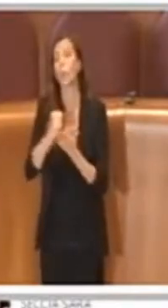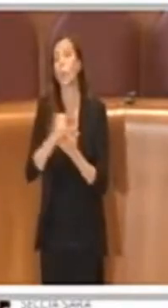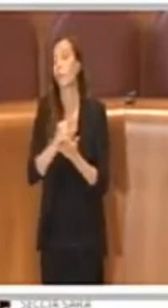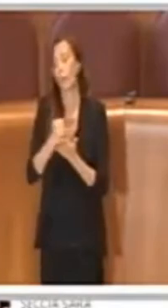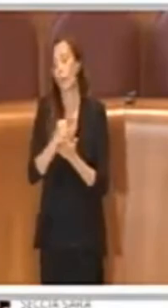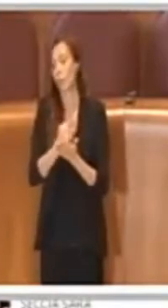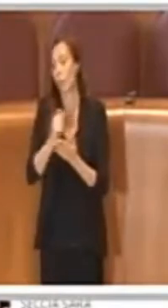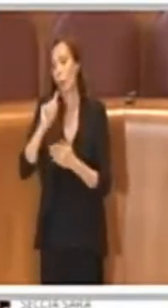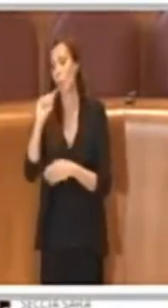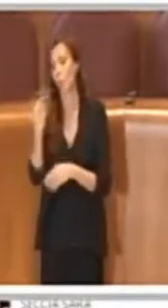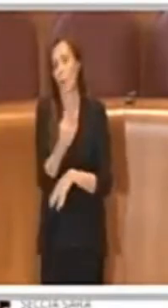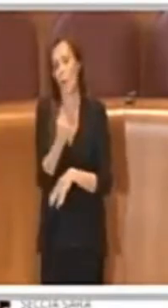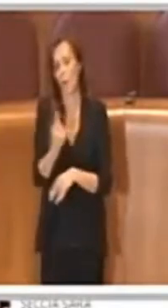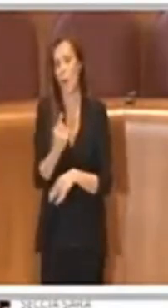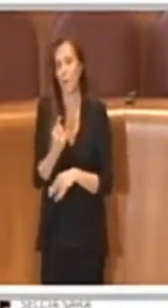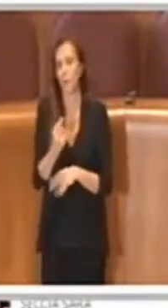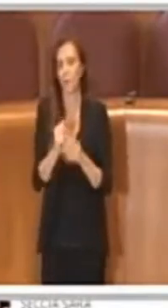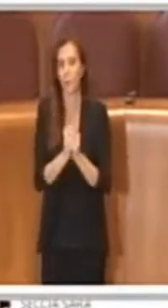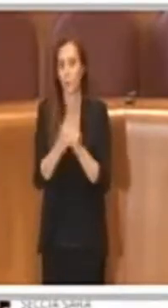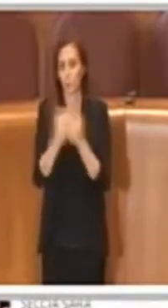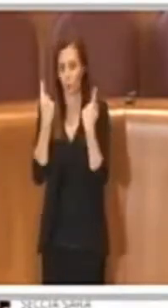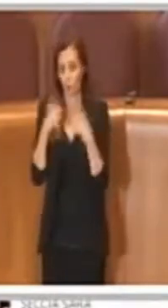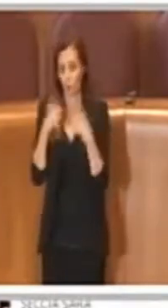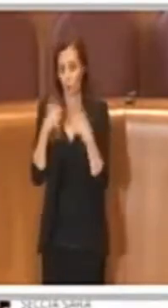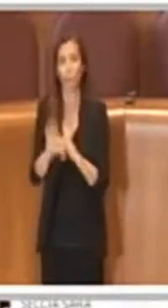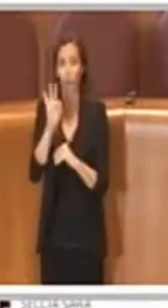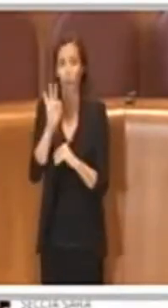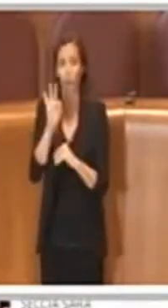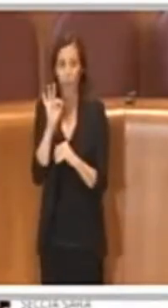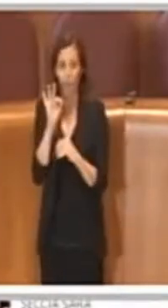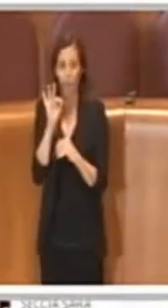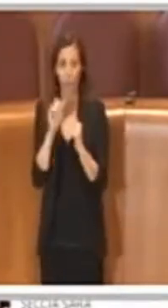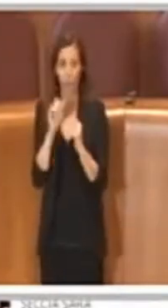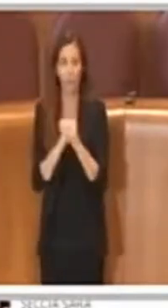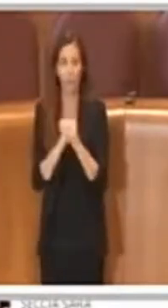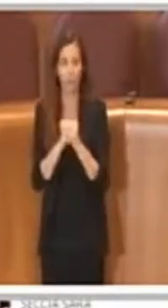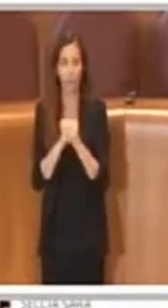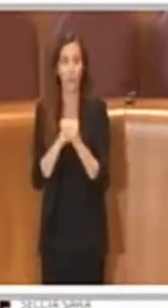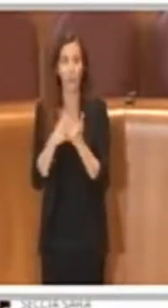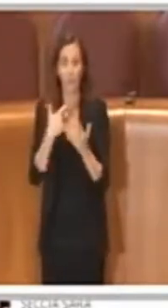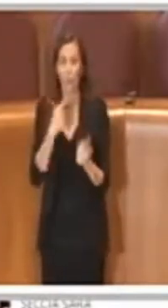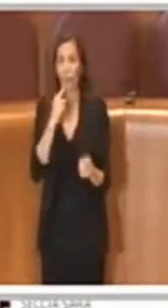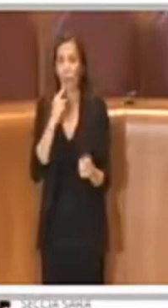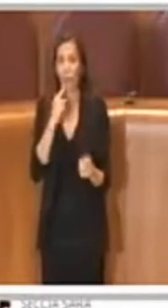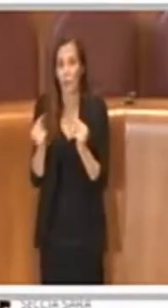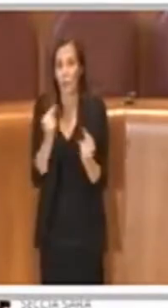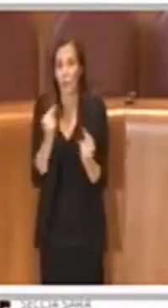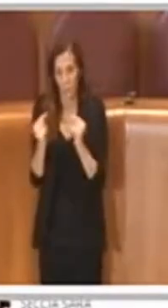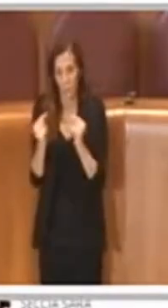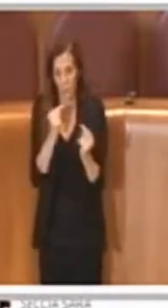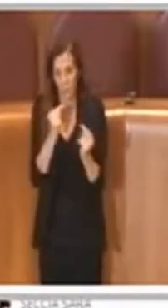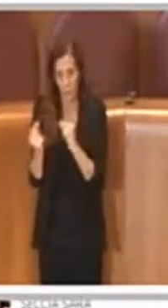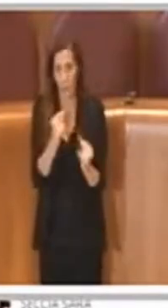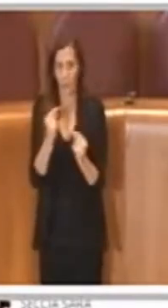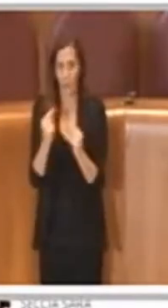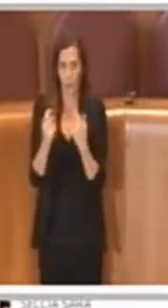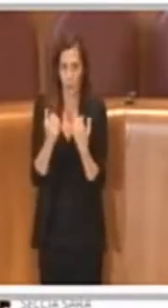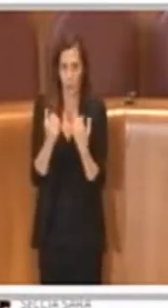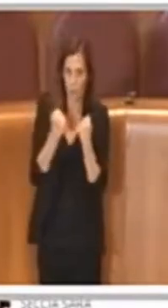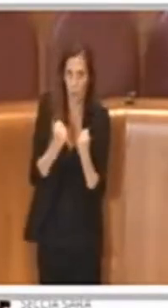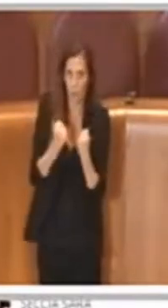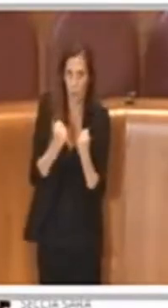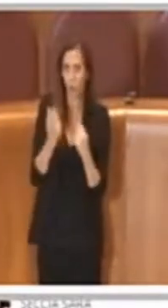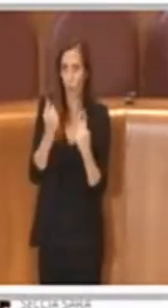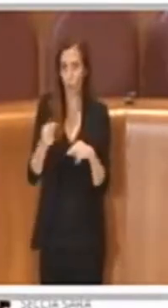per cui abbiamo fatto questa scelta. C'è un dibattito molto acceso anche al